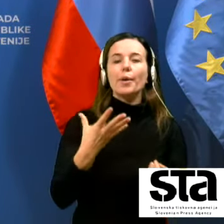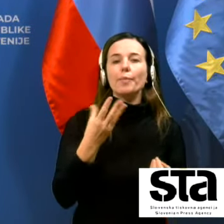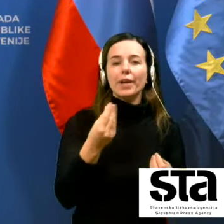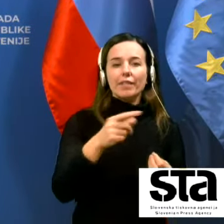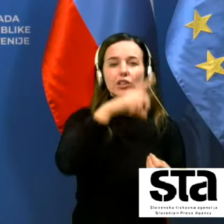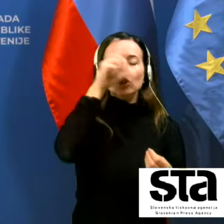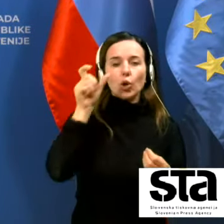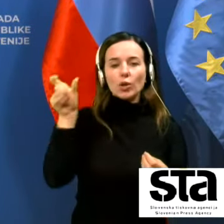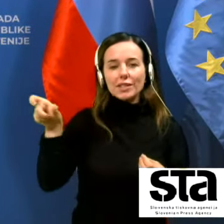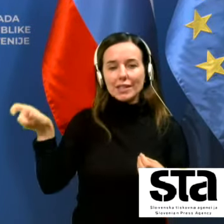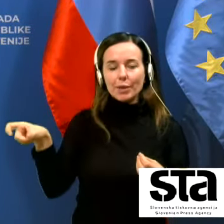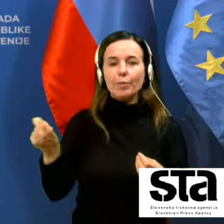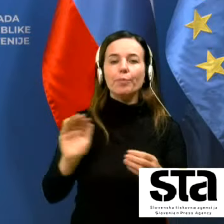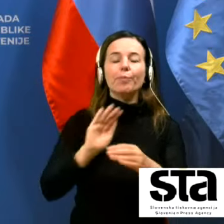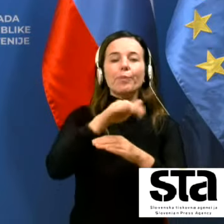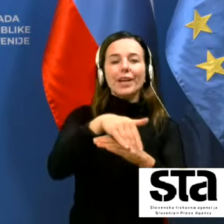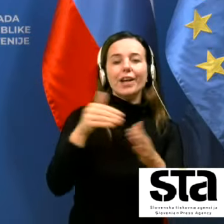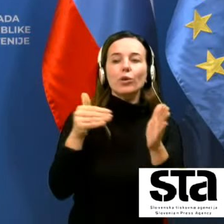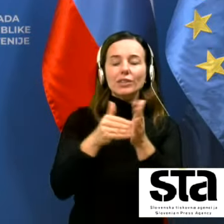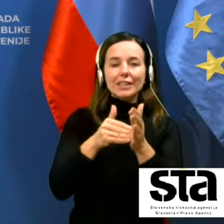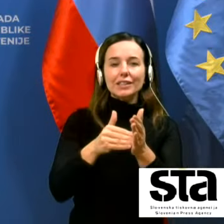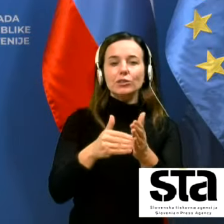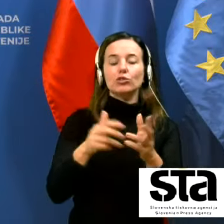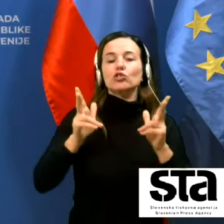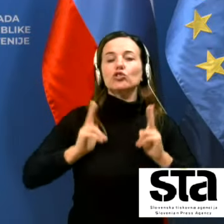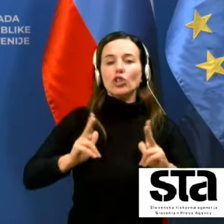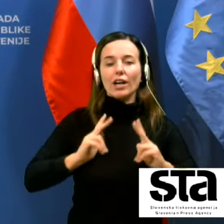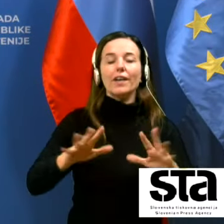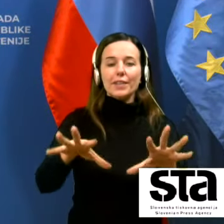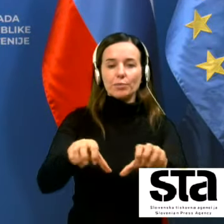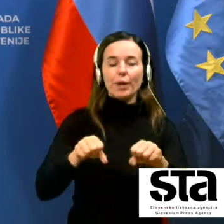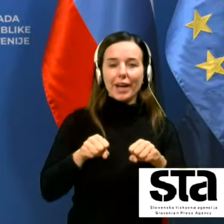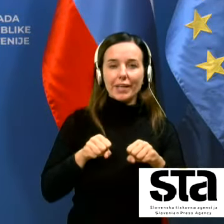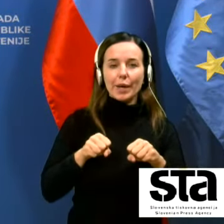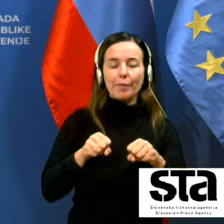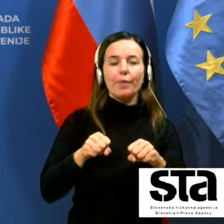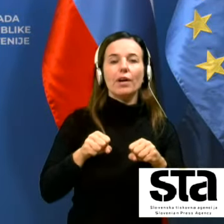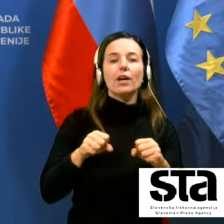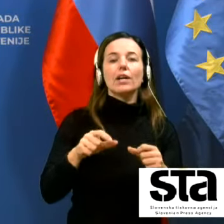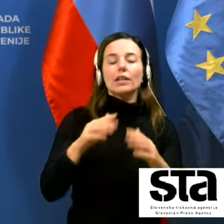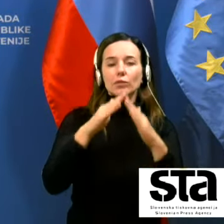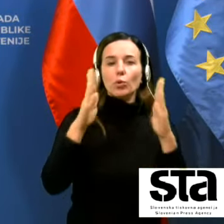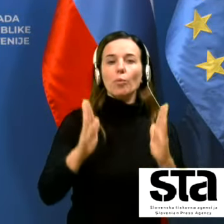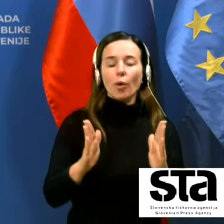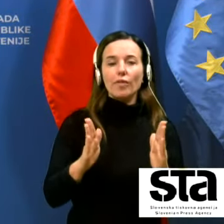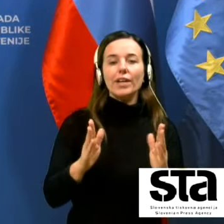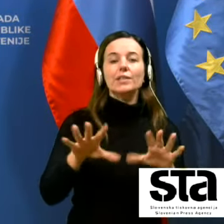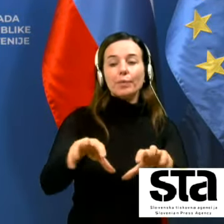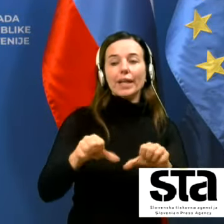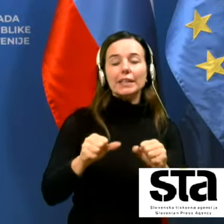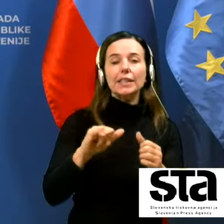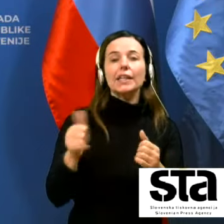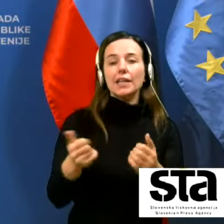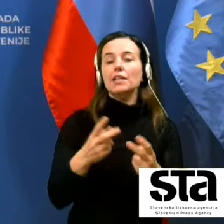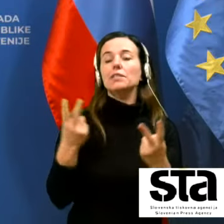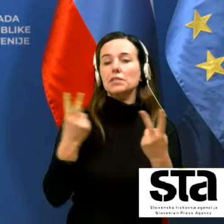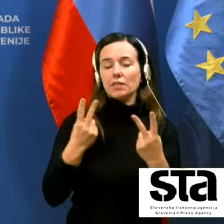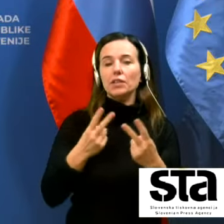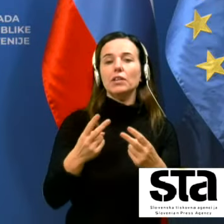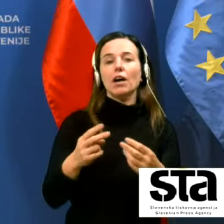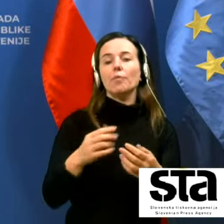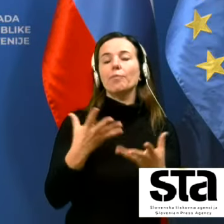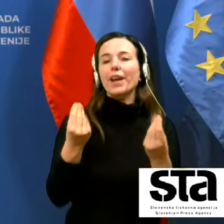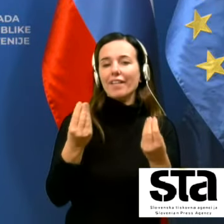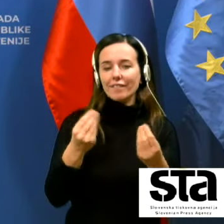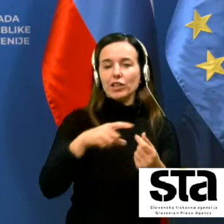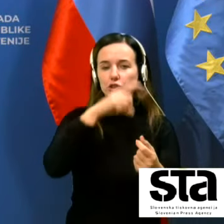preko tisoč ki jih čaka na sprejem v domove se pravi sprejetih je dejansko preveč verjetno v te